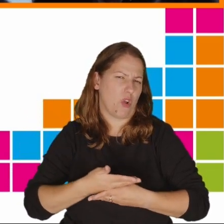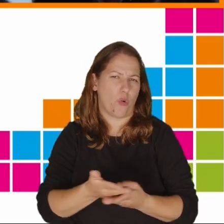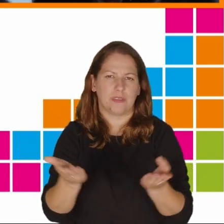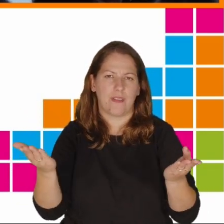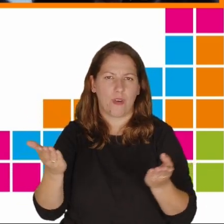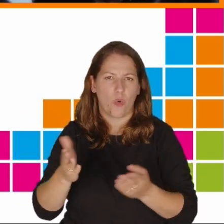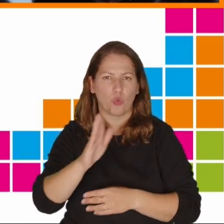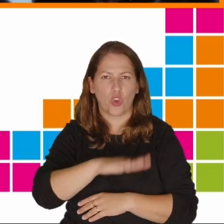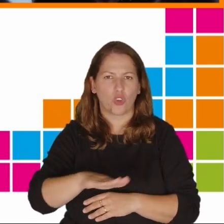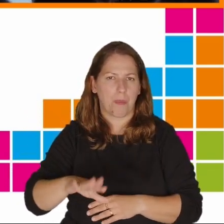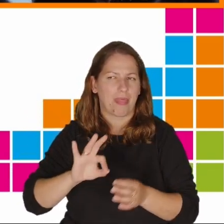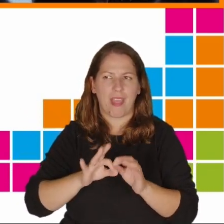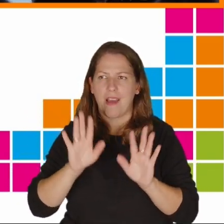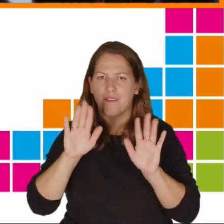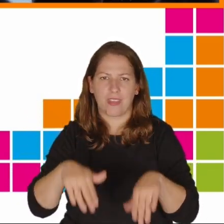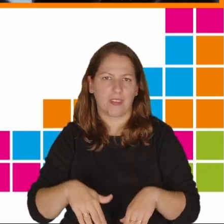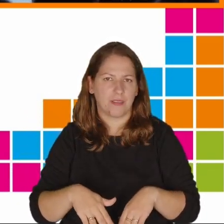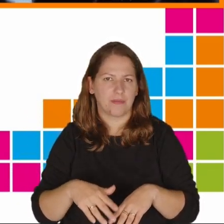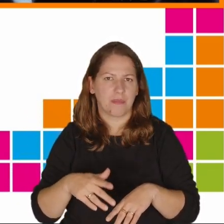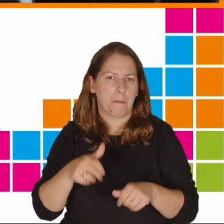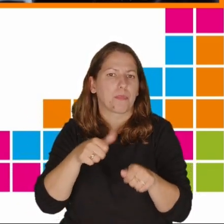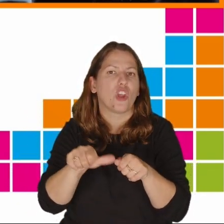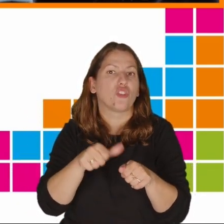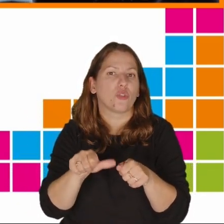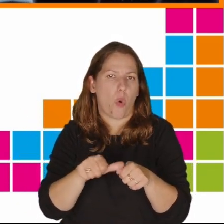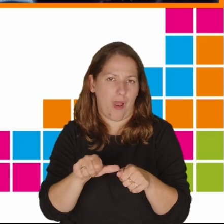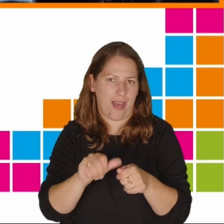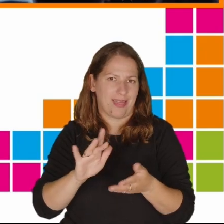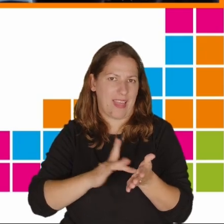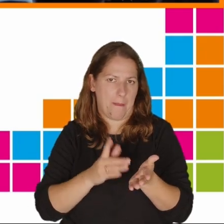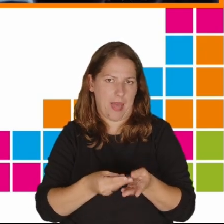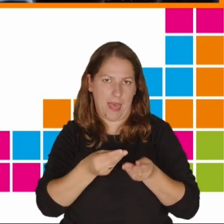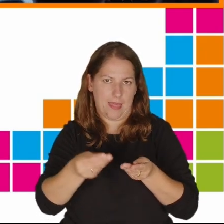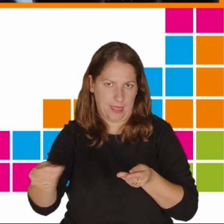u dzieciom nawet w przedszkolach tablety.